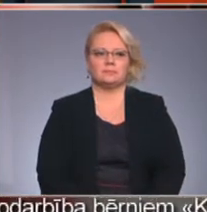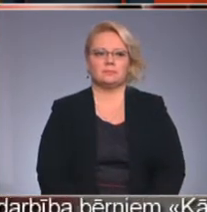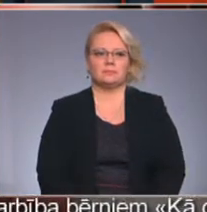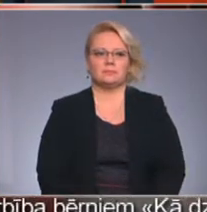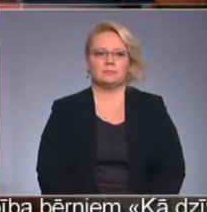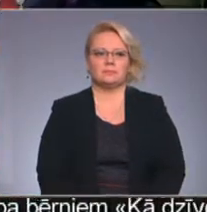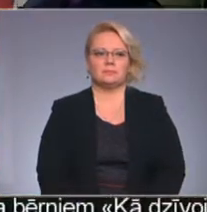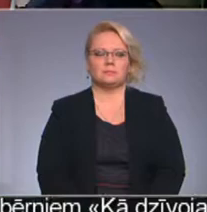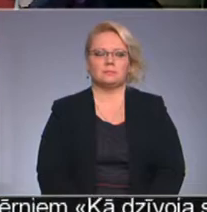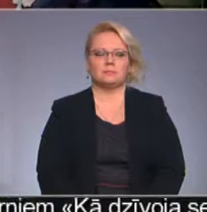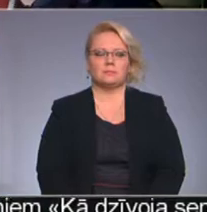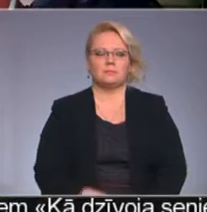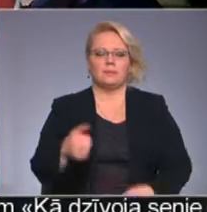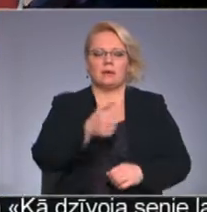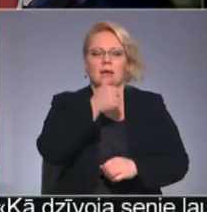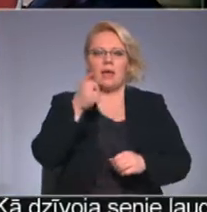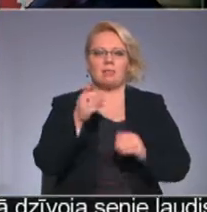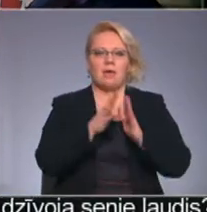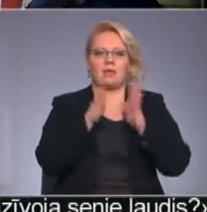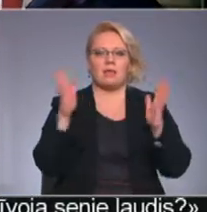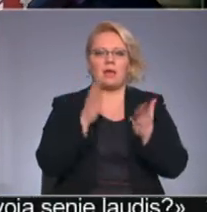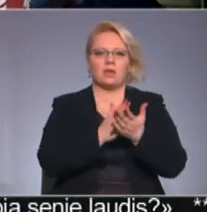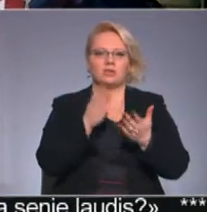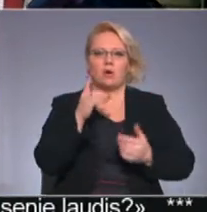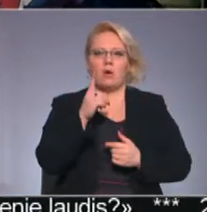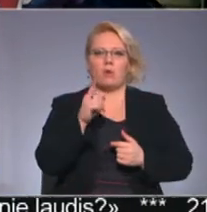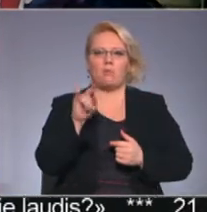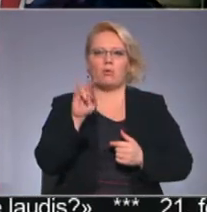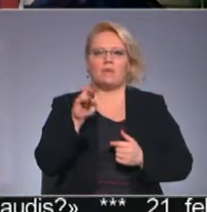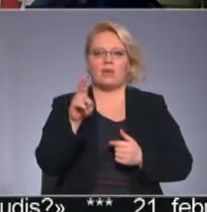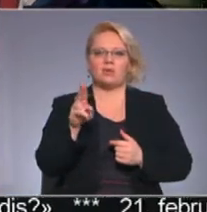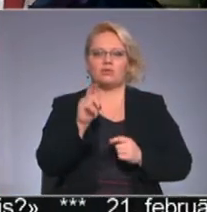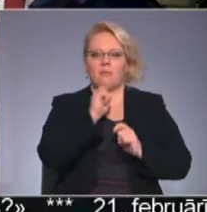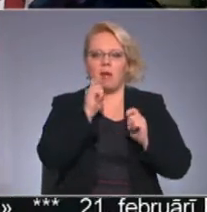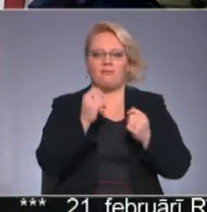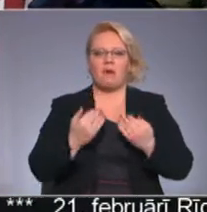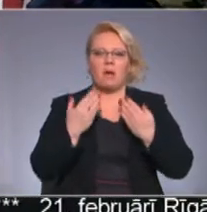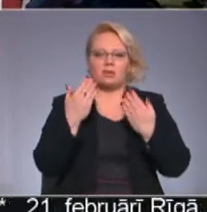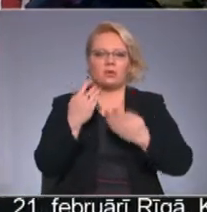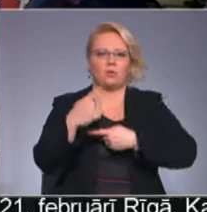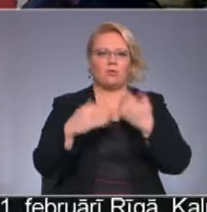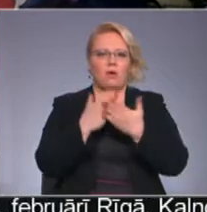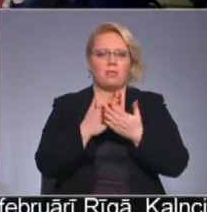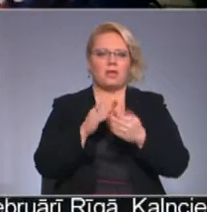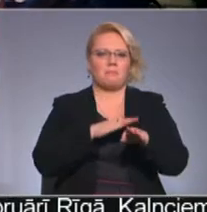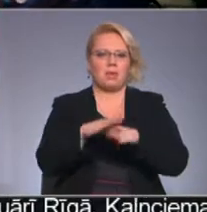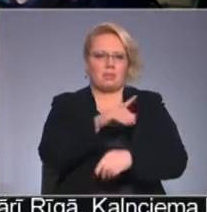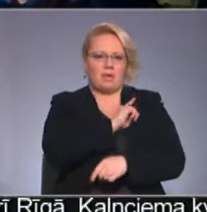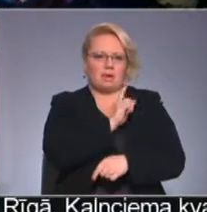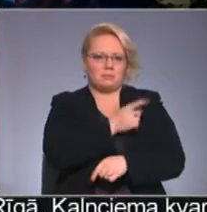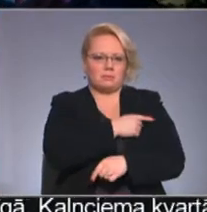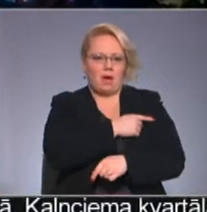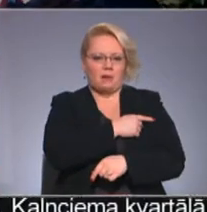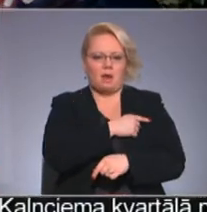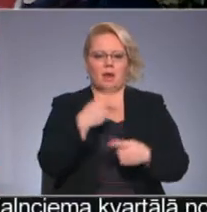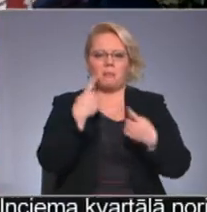Gada lielākais notikums vizuālajā mākslā purvišu balvas ceremonijas pasniegšana rīt pilnās sparā. Tūliņ tiks